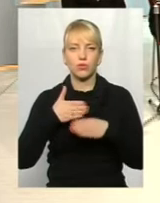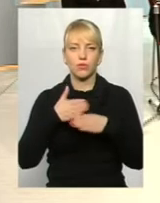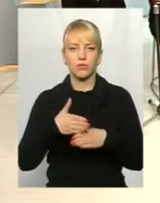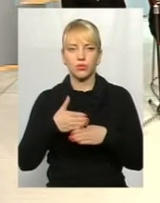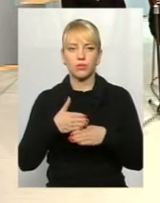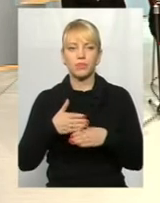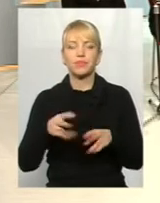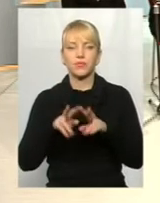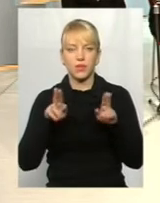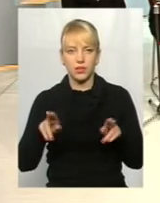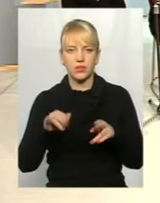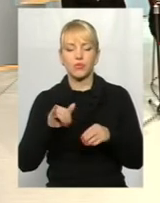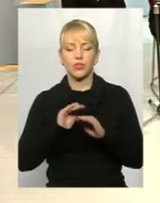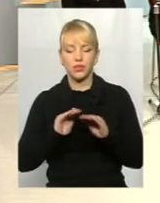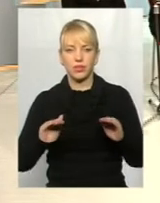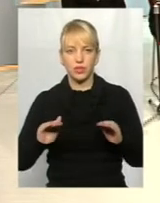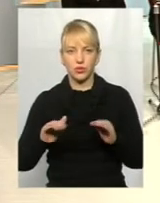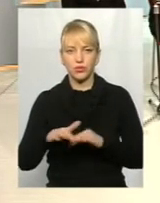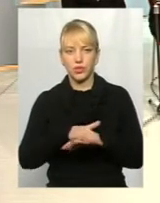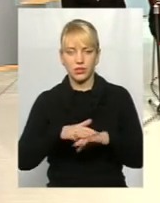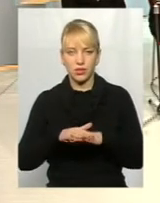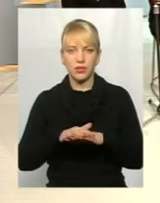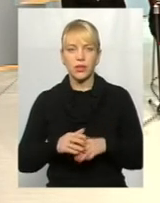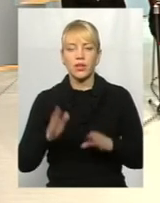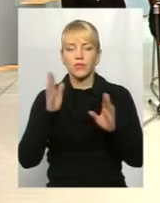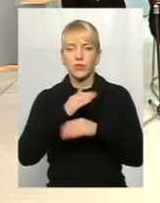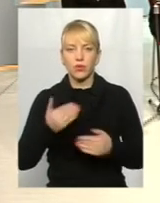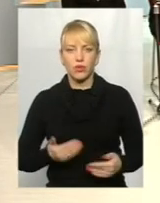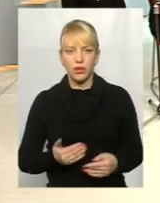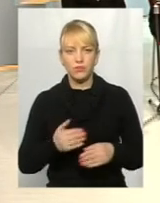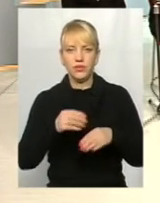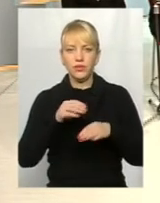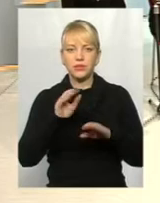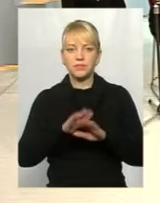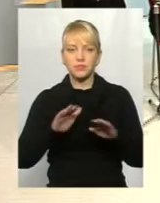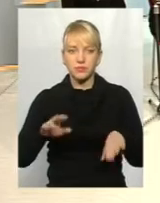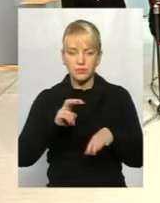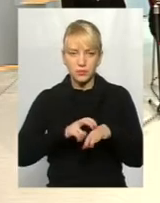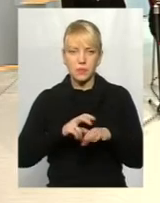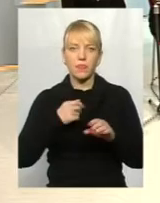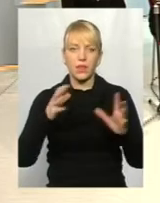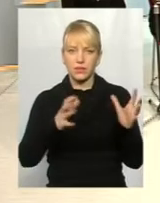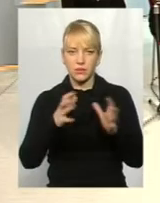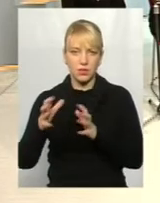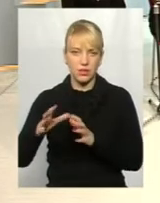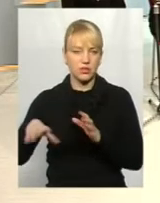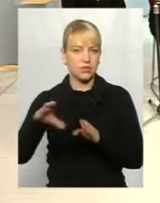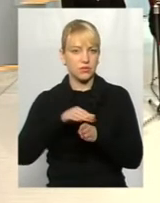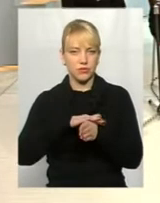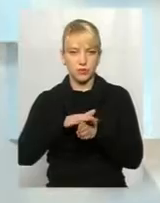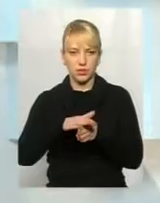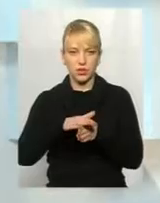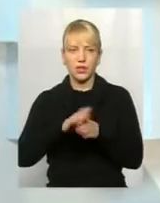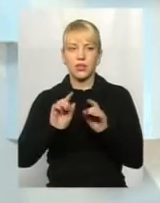точно так же і дитячому населенню. Доля педіатрів, слава Богу, у нас педіатри збережені майже в повному складі,